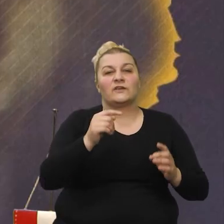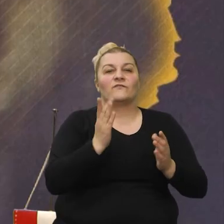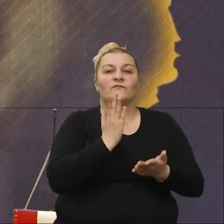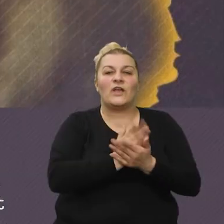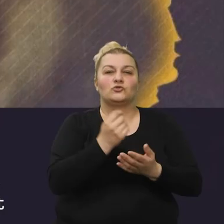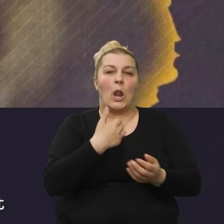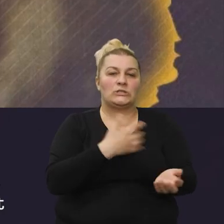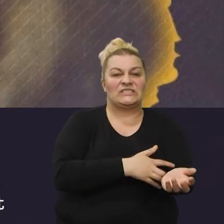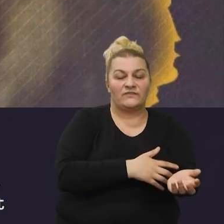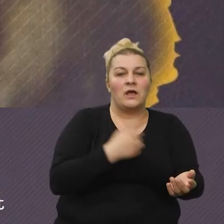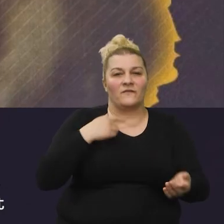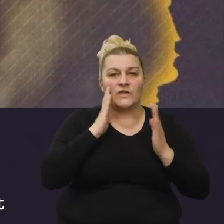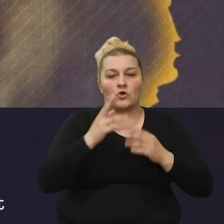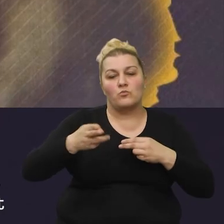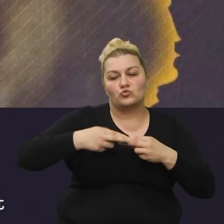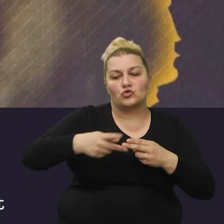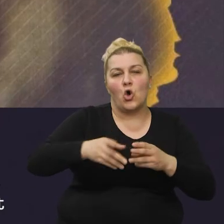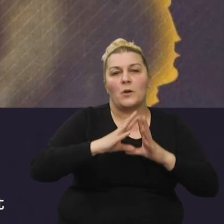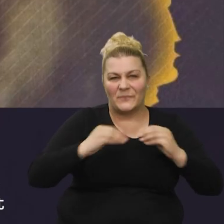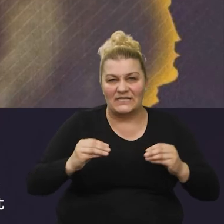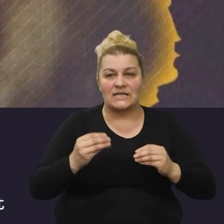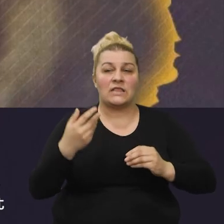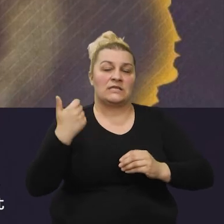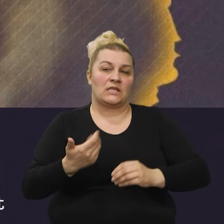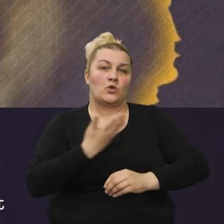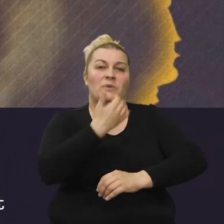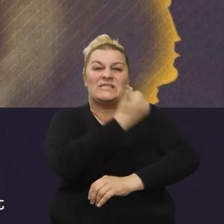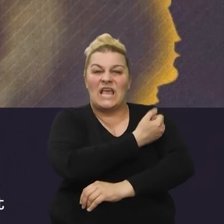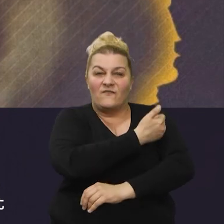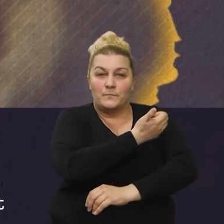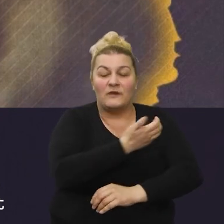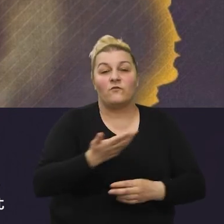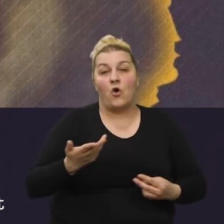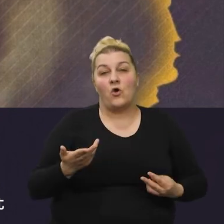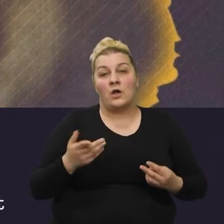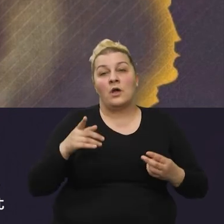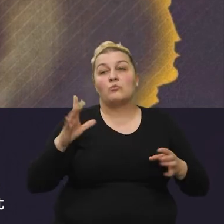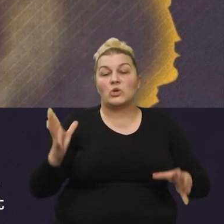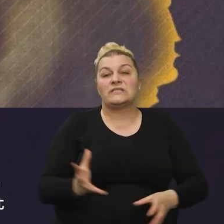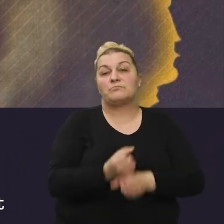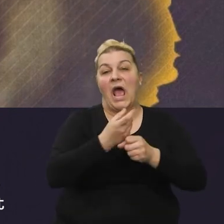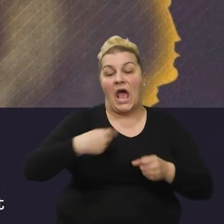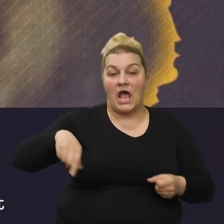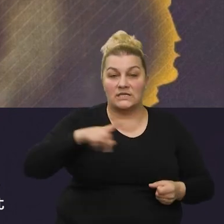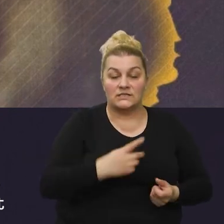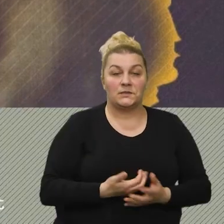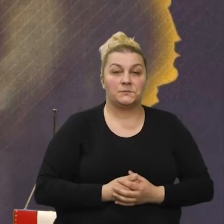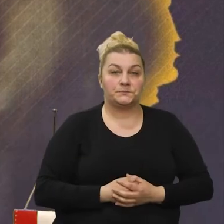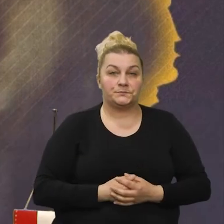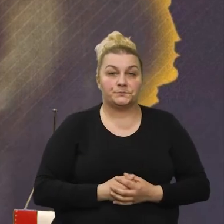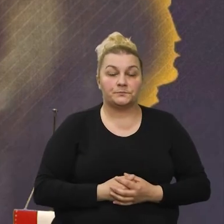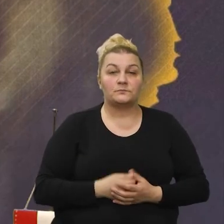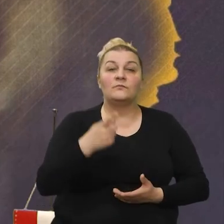nervozni, ali mislim da će to prestati sa sjepivom, da će nas to nekako spasiti. A